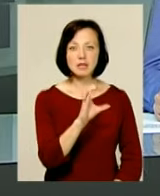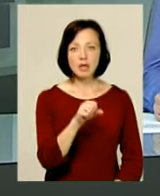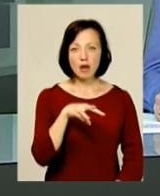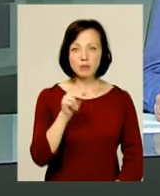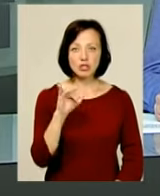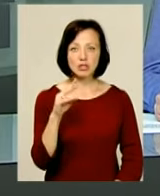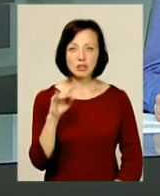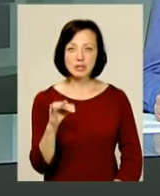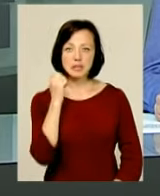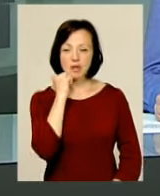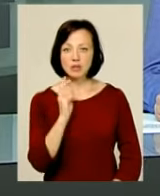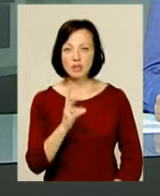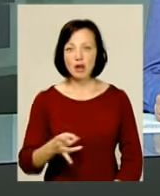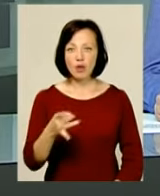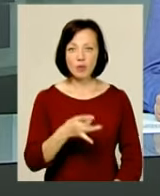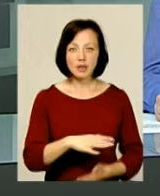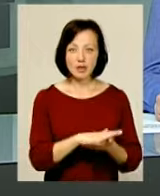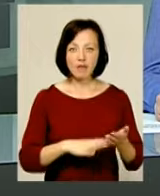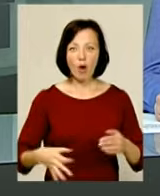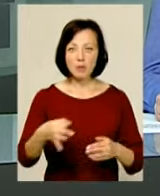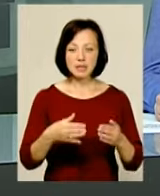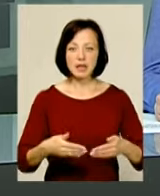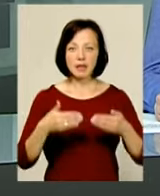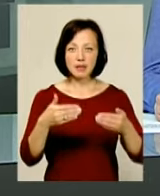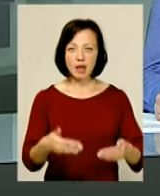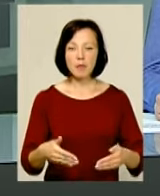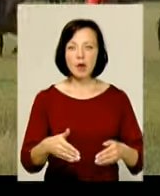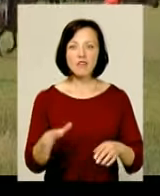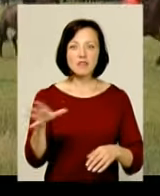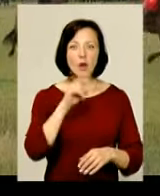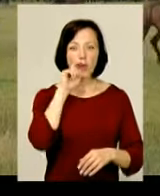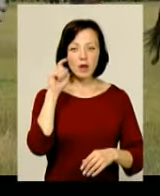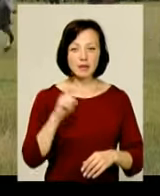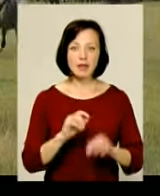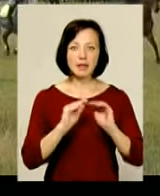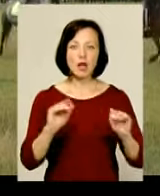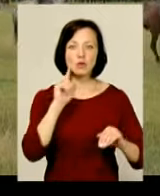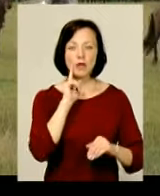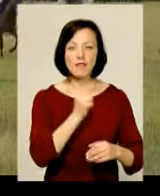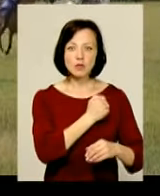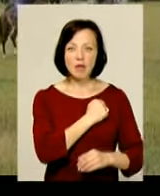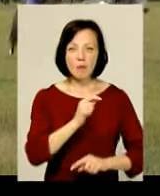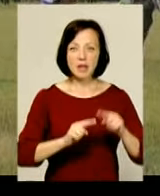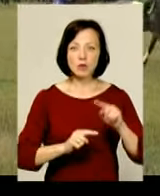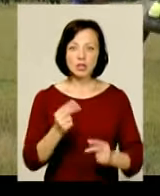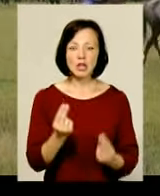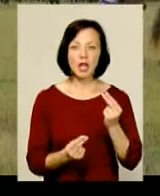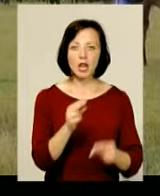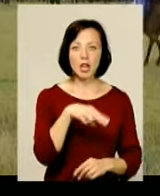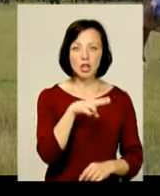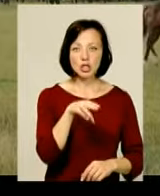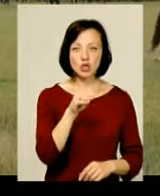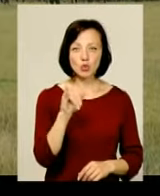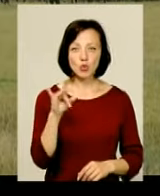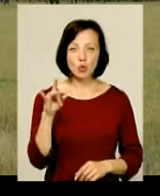Старокостянтинівського району триває обласний етап всеукраїнської дитячо-юнацької військово-патріотичної гри Джура. Участь у ній